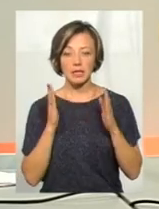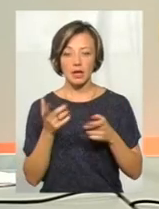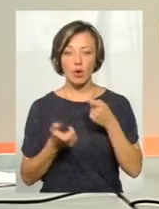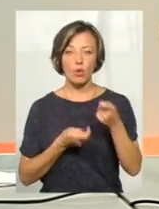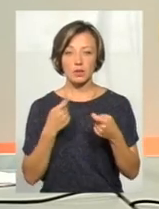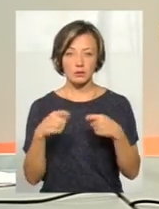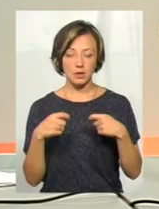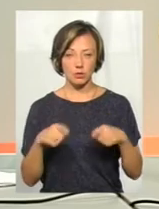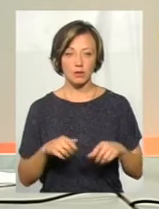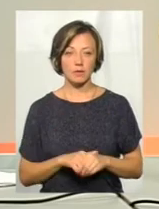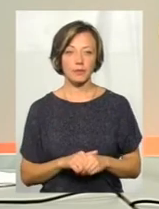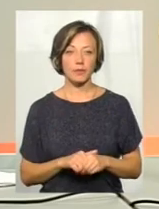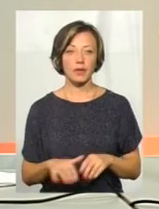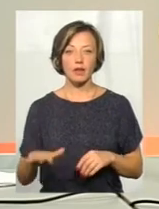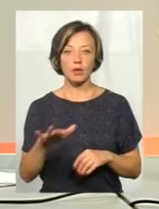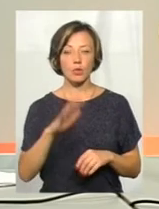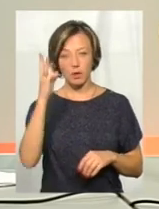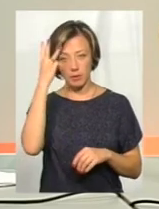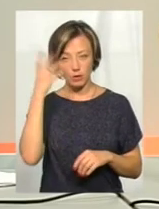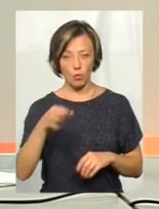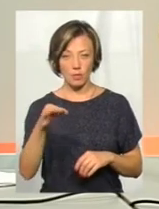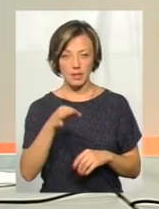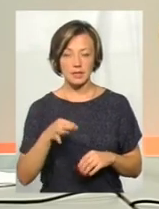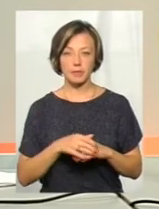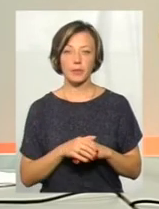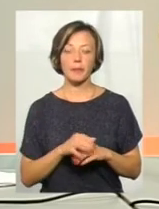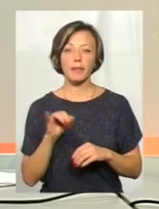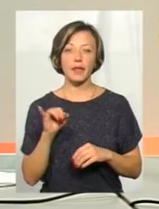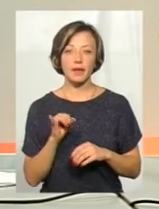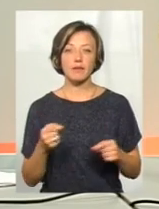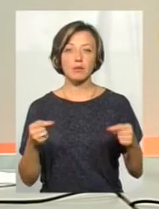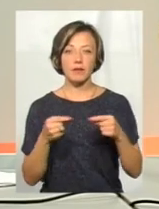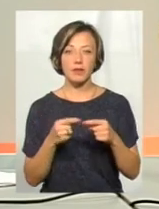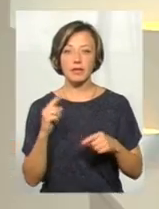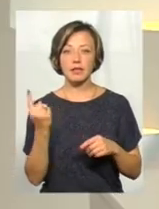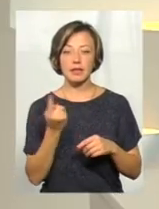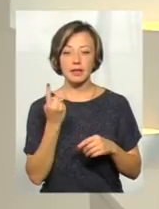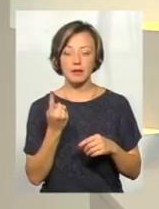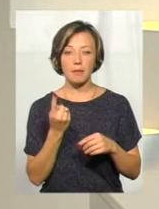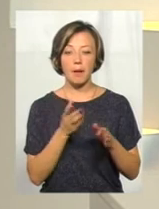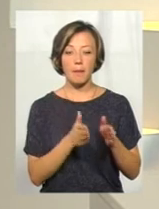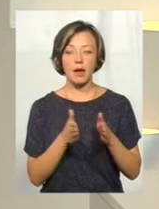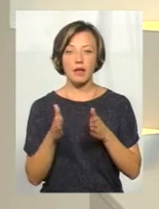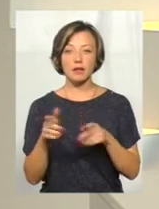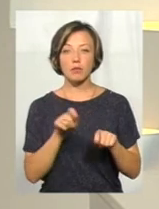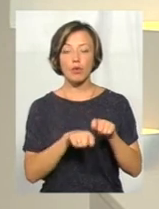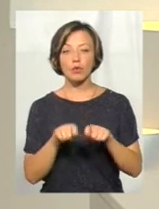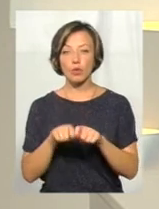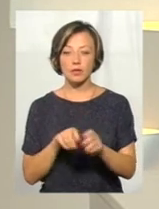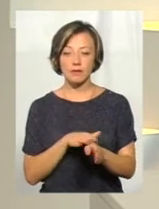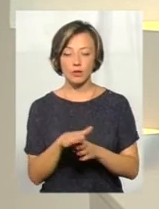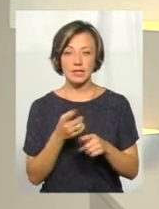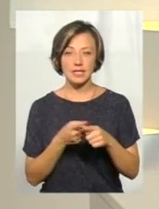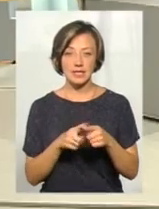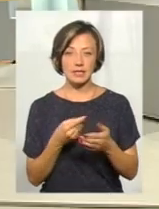роздрібні на території Хмельницької області. І, відповідно, єдиним механізмом контролю за дотриманням